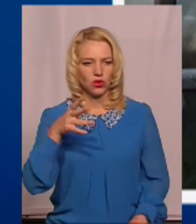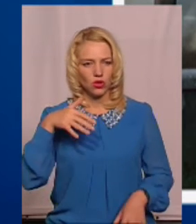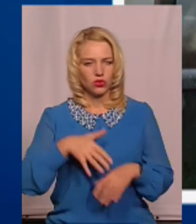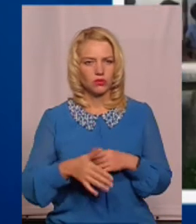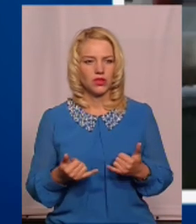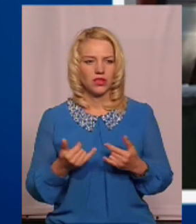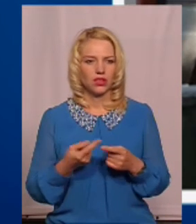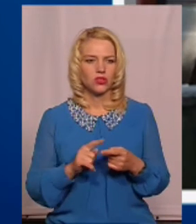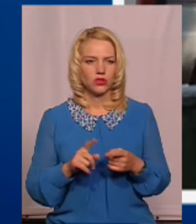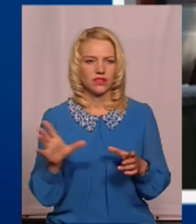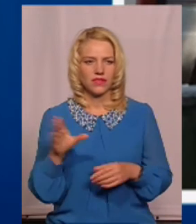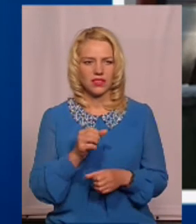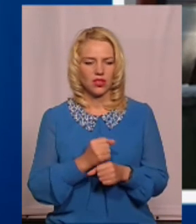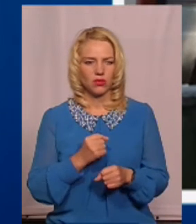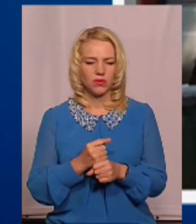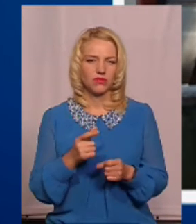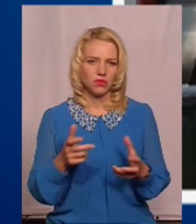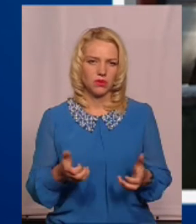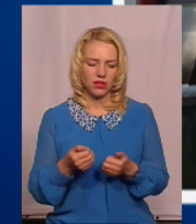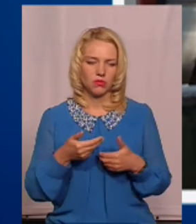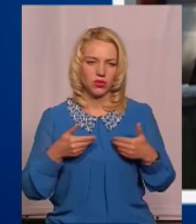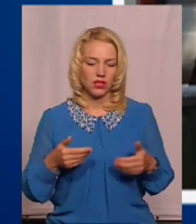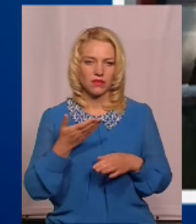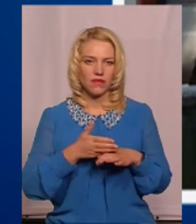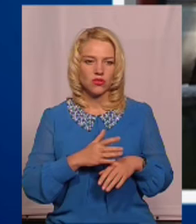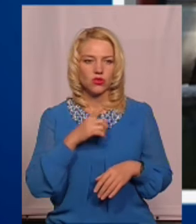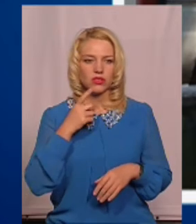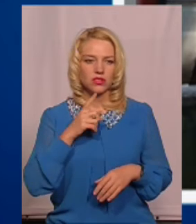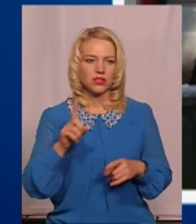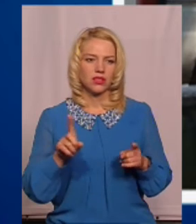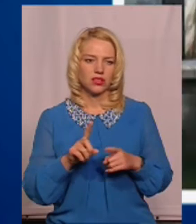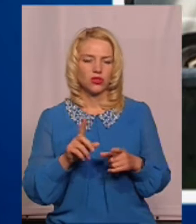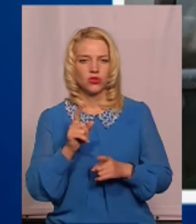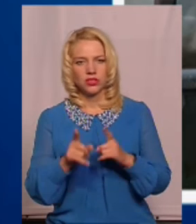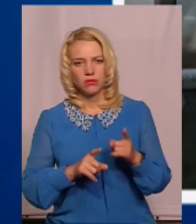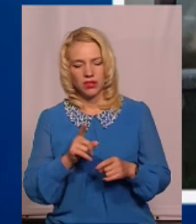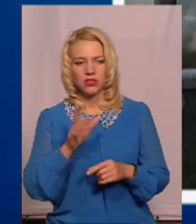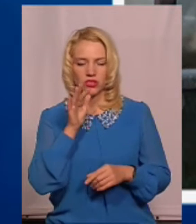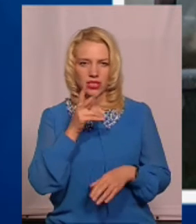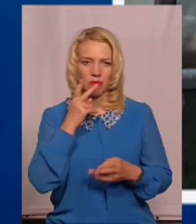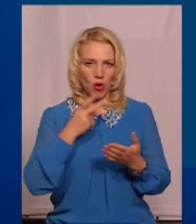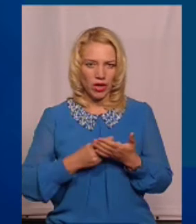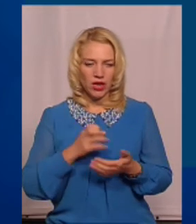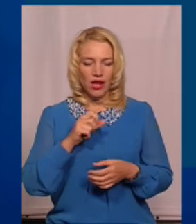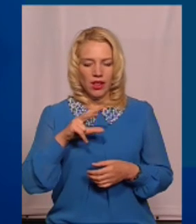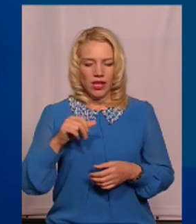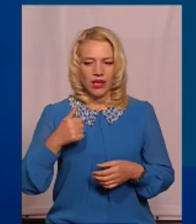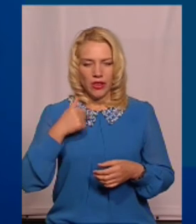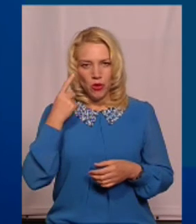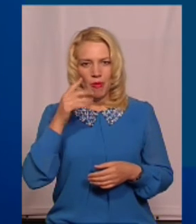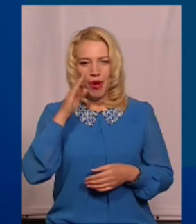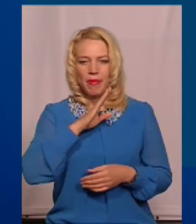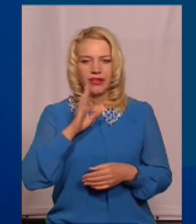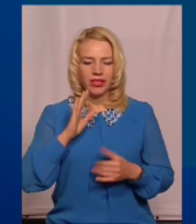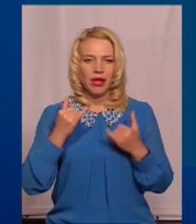для чого все це робиться, вони підтримують нас. Важко сказати, чи це щось змінить, час покаже, але я думаю, тепер батьки точно